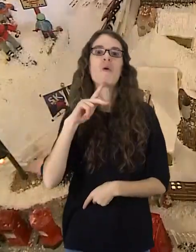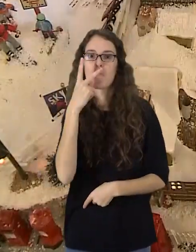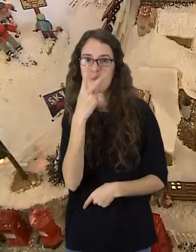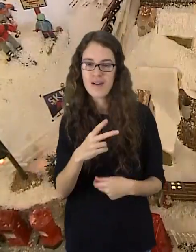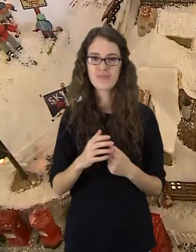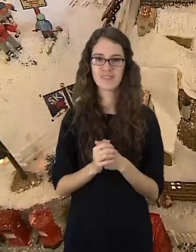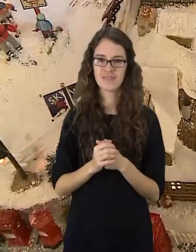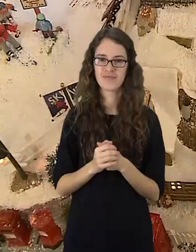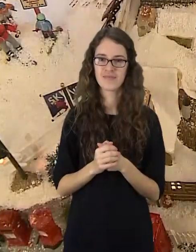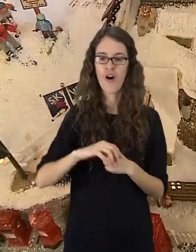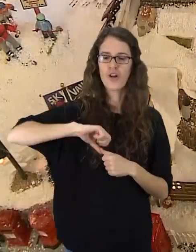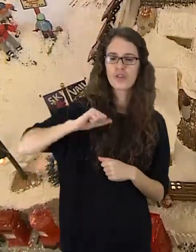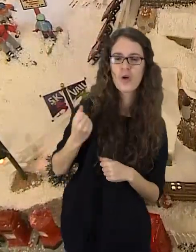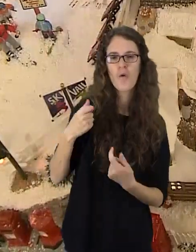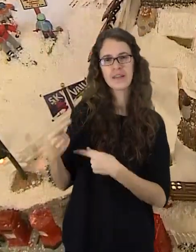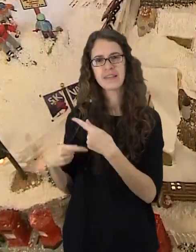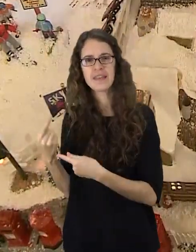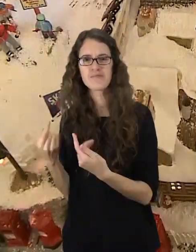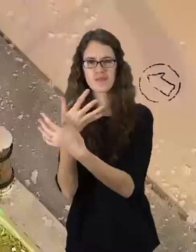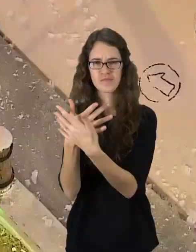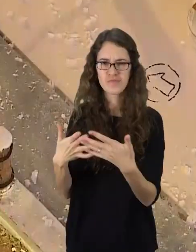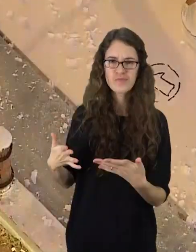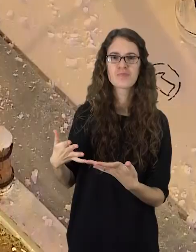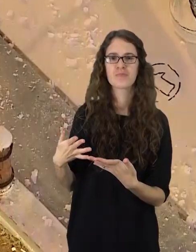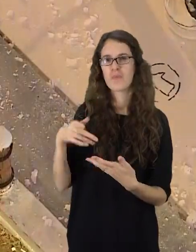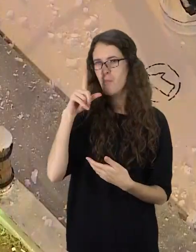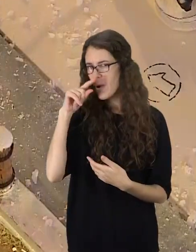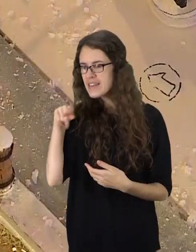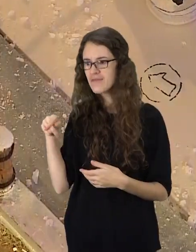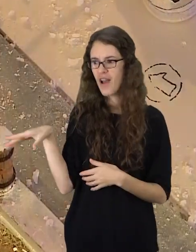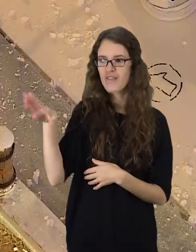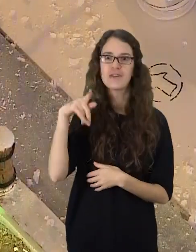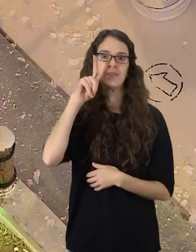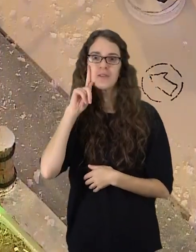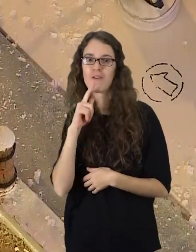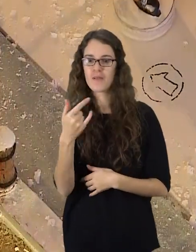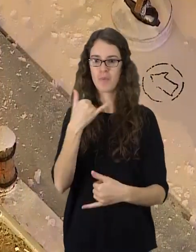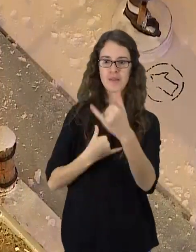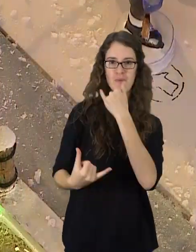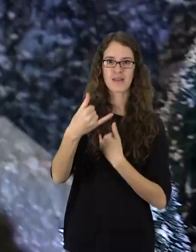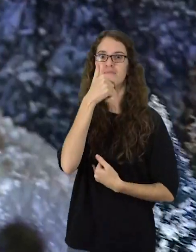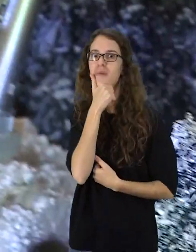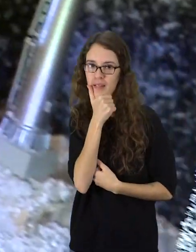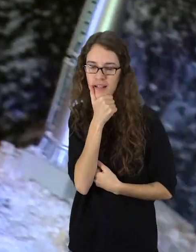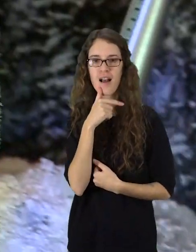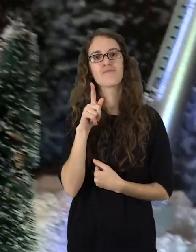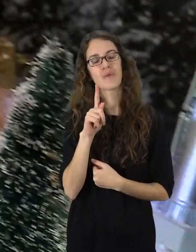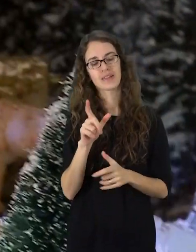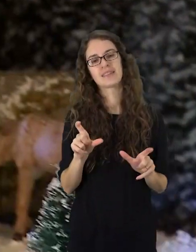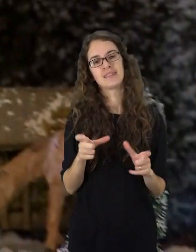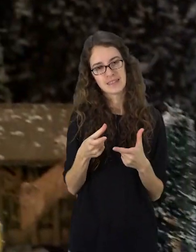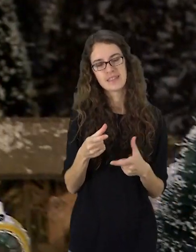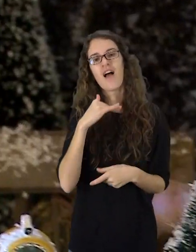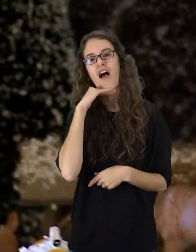kauja, kad draugų ir artimų jų norinčia aplankyti jų šeimą ir pasigrožėti miestelius skaičius dabar išaugia ženkliai. Tačiau dėl savai mes